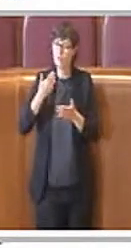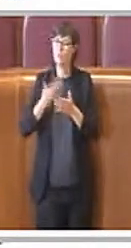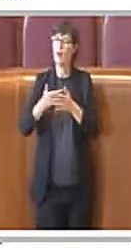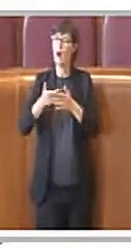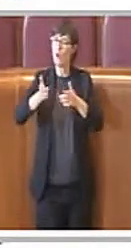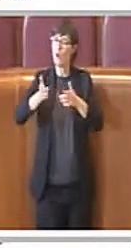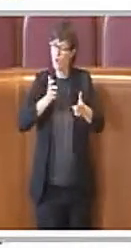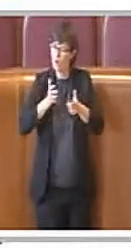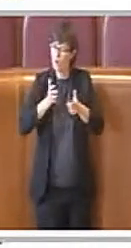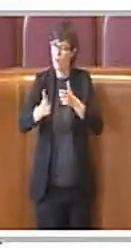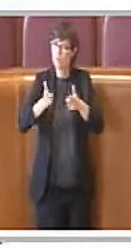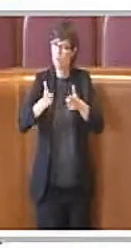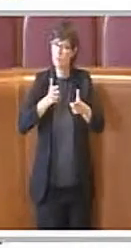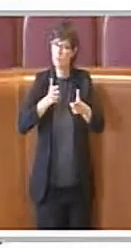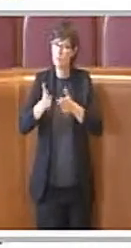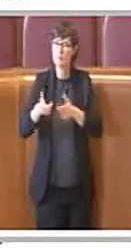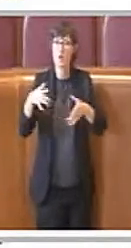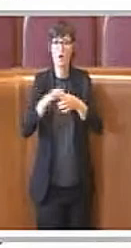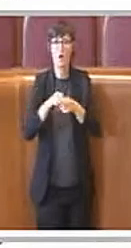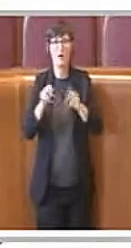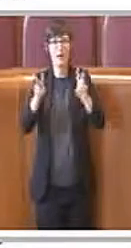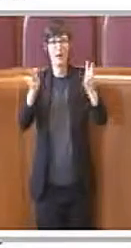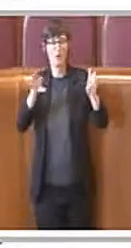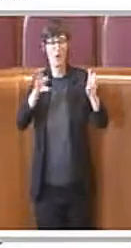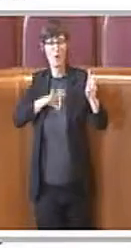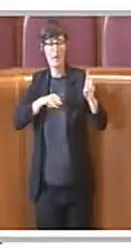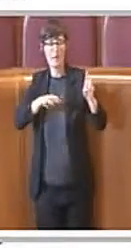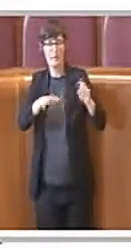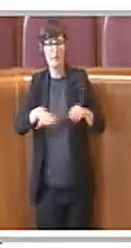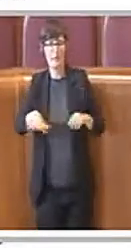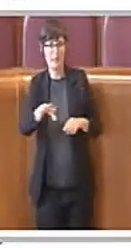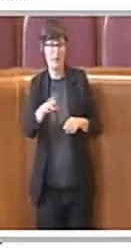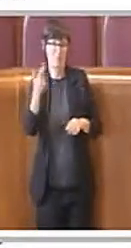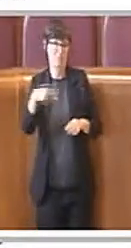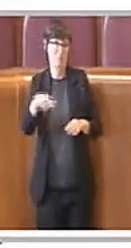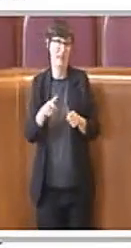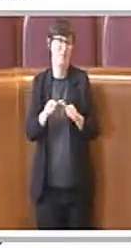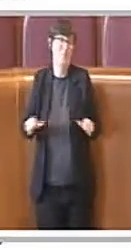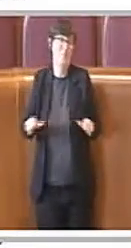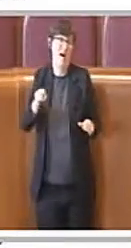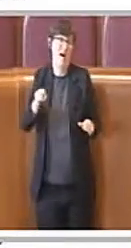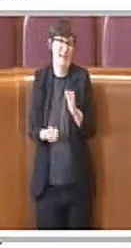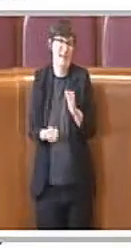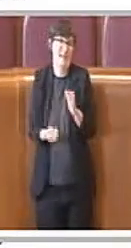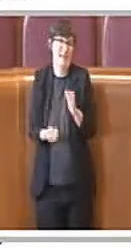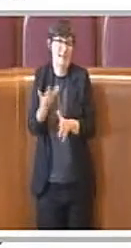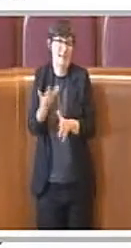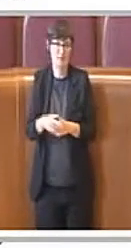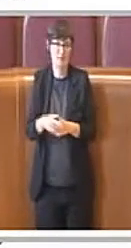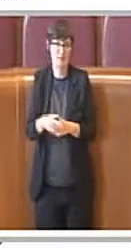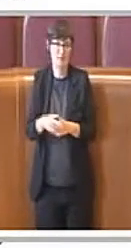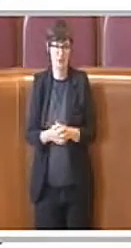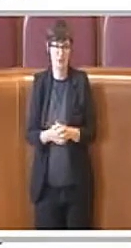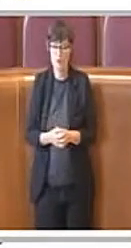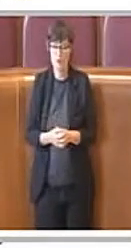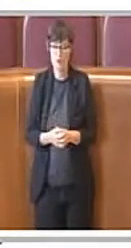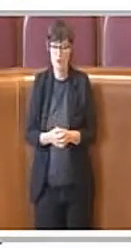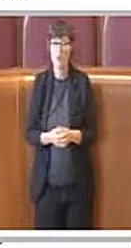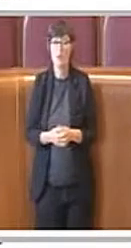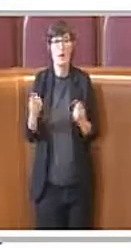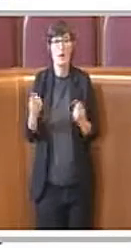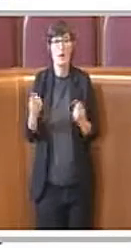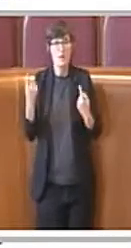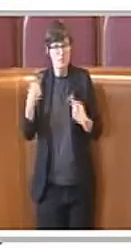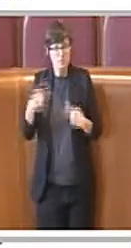interessati, obiettivo che è alla base del motivo per cui è stato istituito. Sulla base di queste intenzioni nasce la proposta di delibera